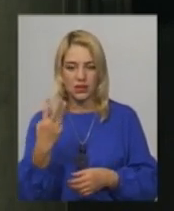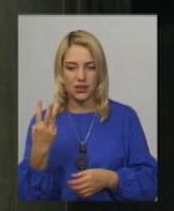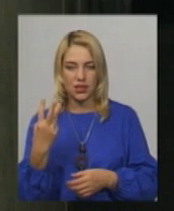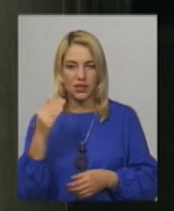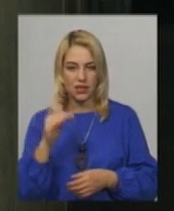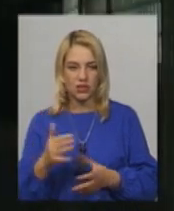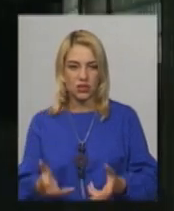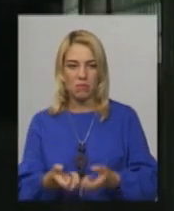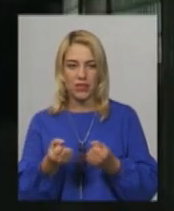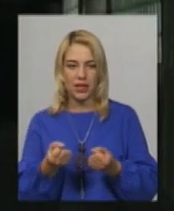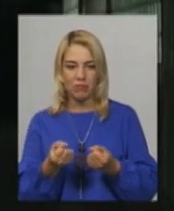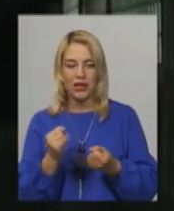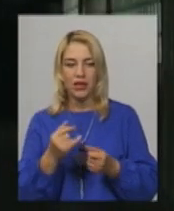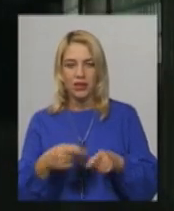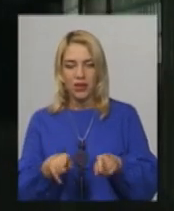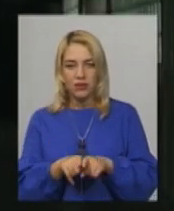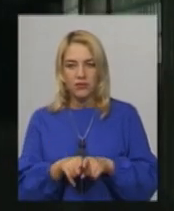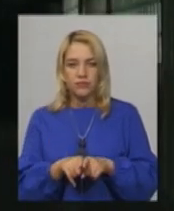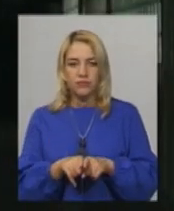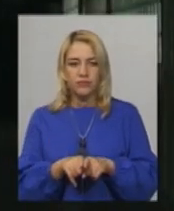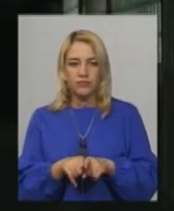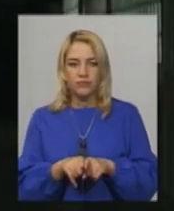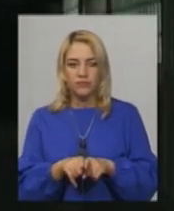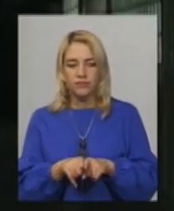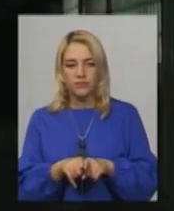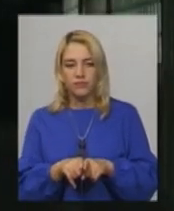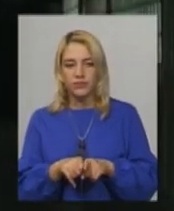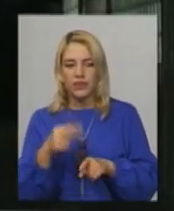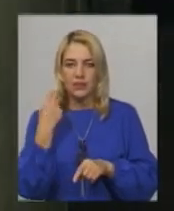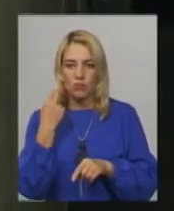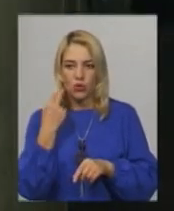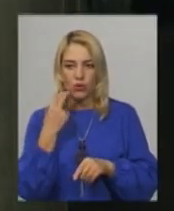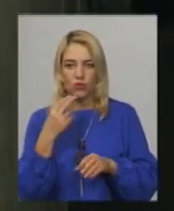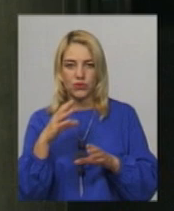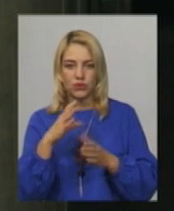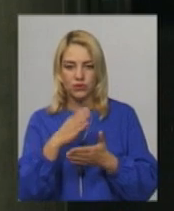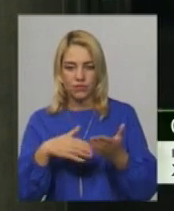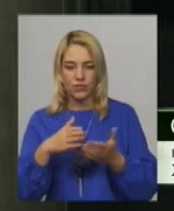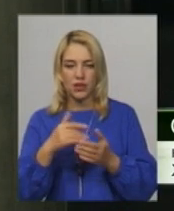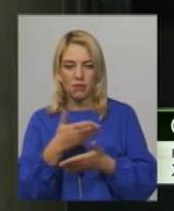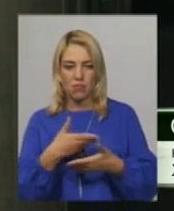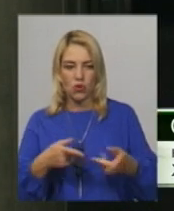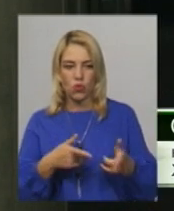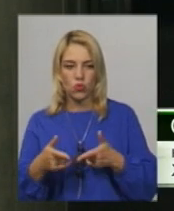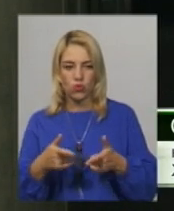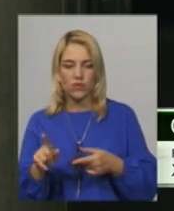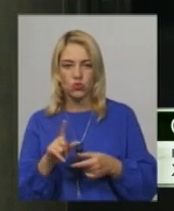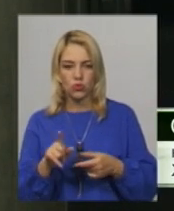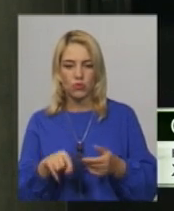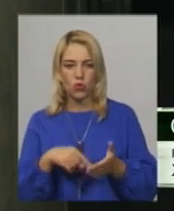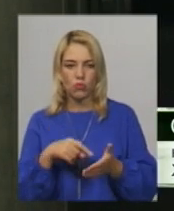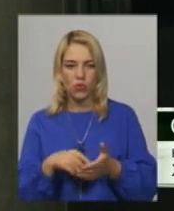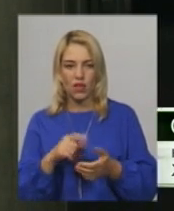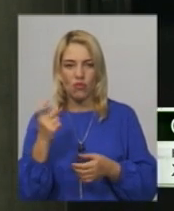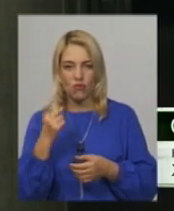підтримки. Вони таким чином повасили за екстренерию заборгованісті. Ми готові, щоб в комунальну власність